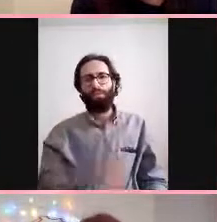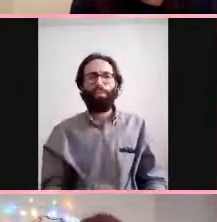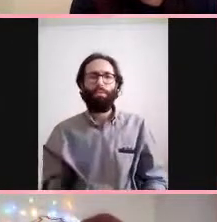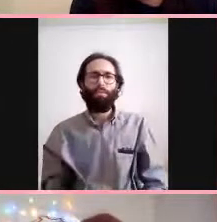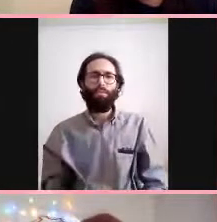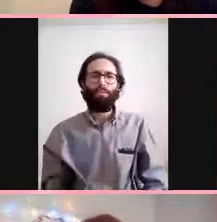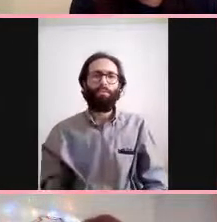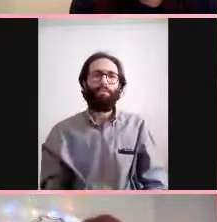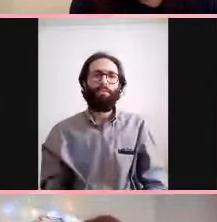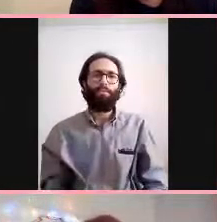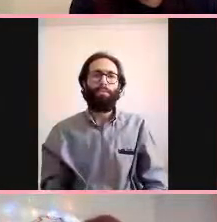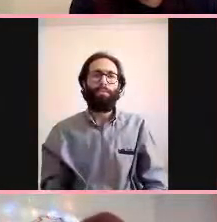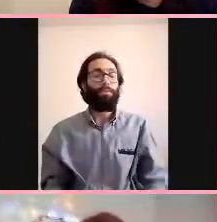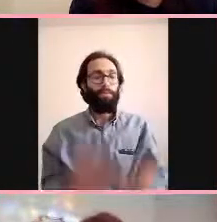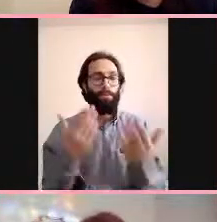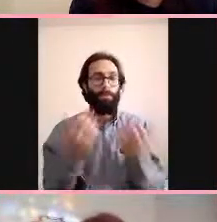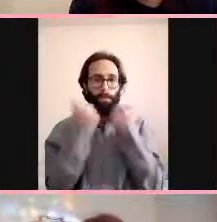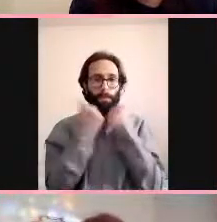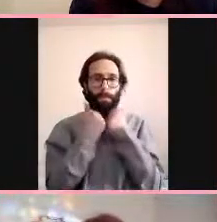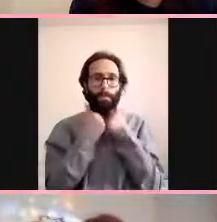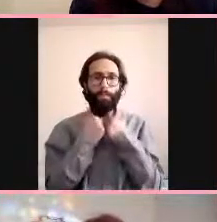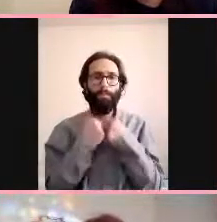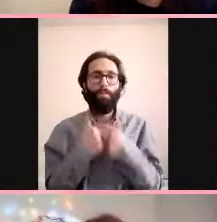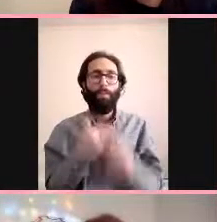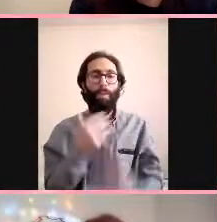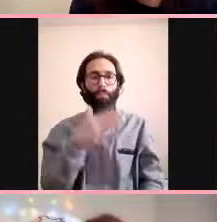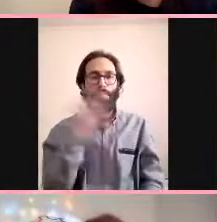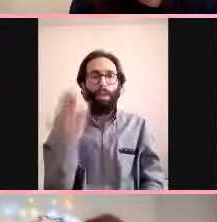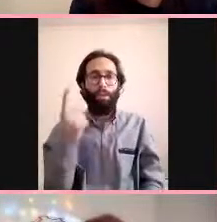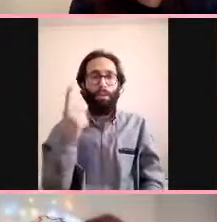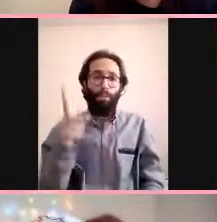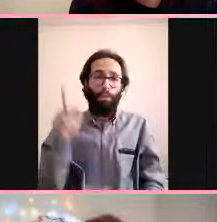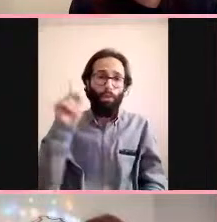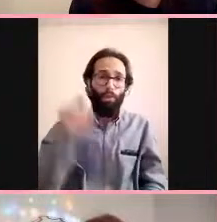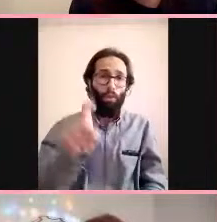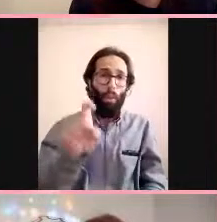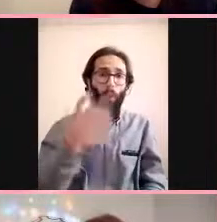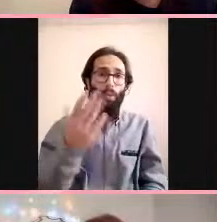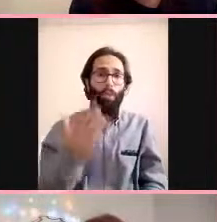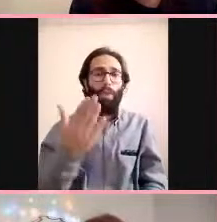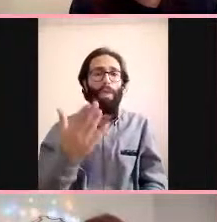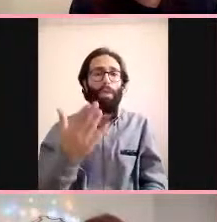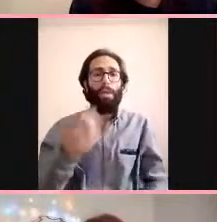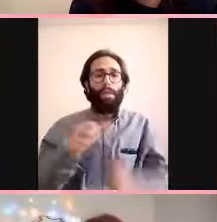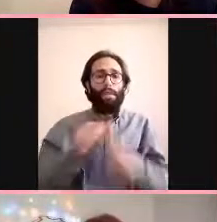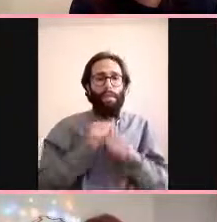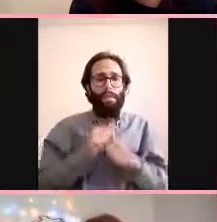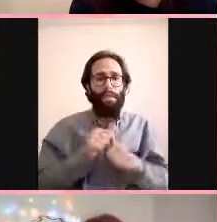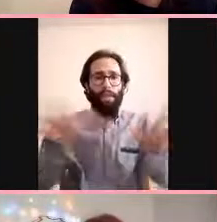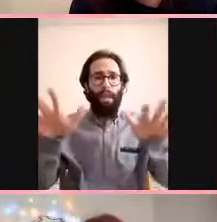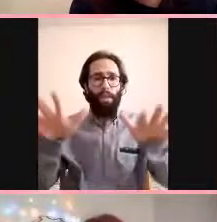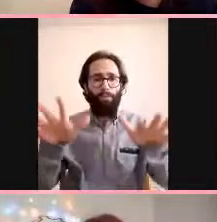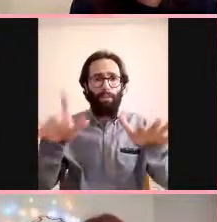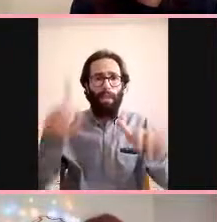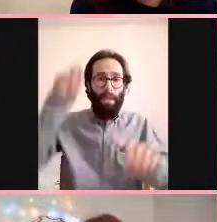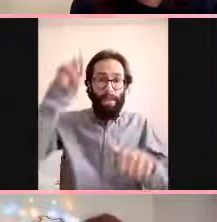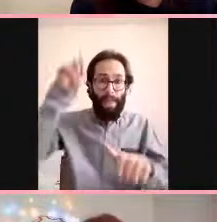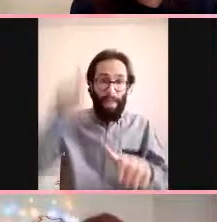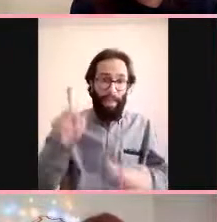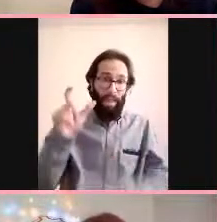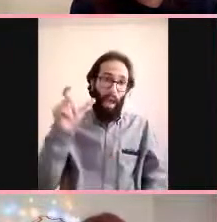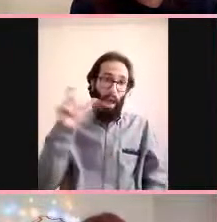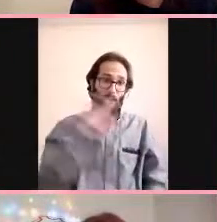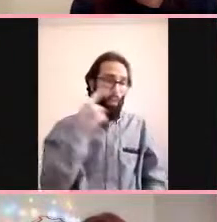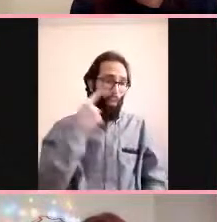hocam rezan bey demiş ki salgının ilk aylarında koku kaybı gibi bir belirti yoktu